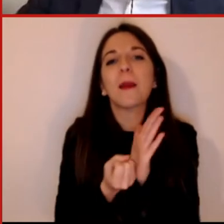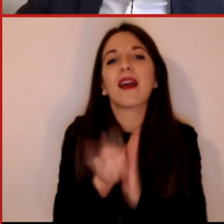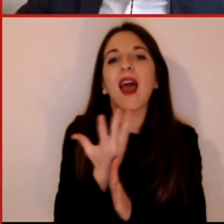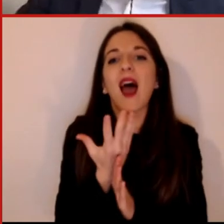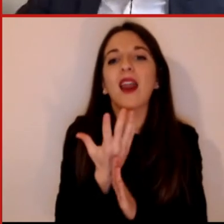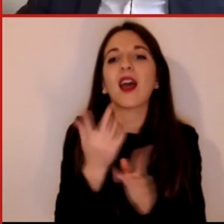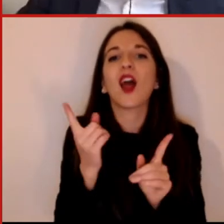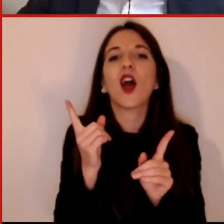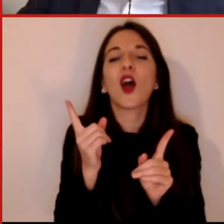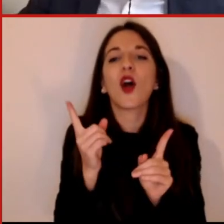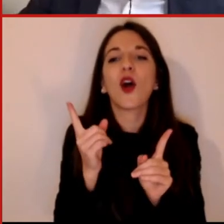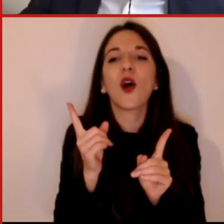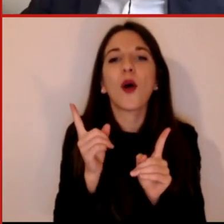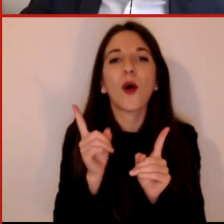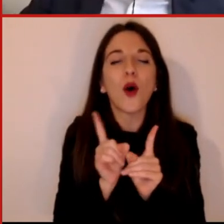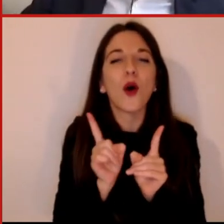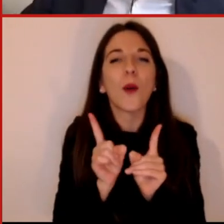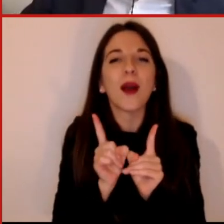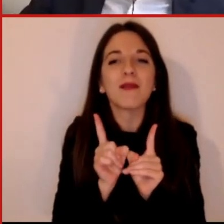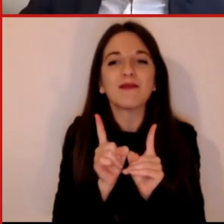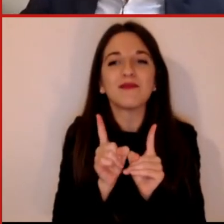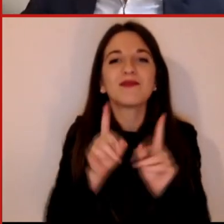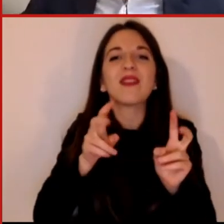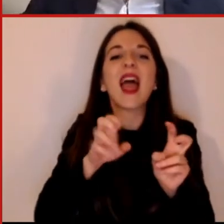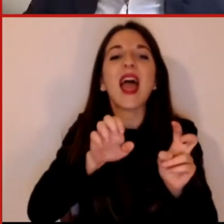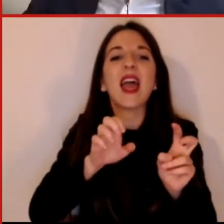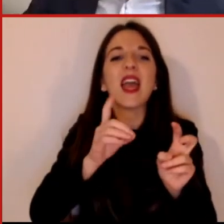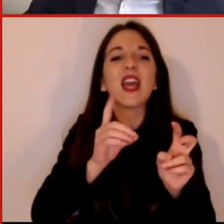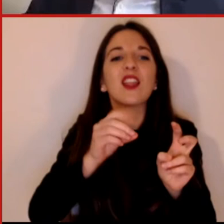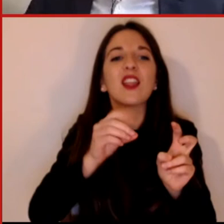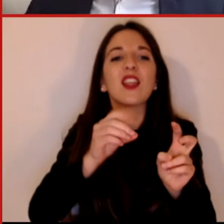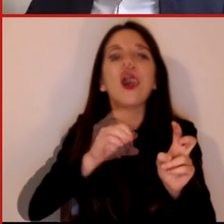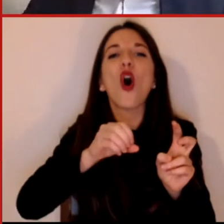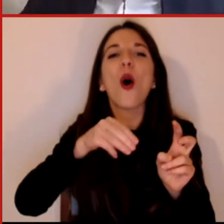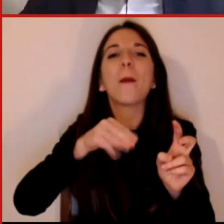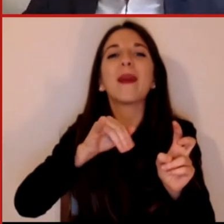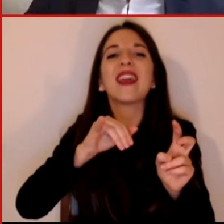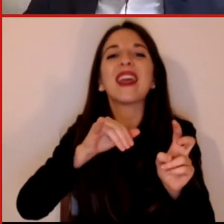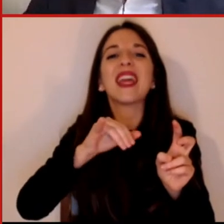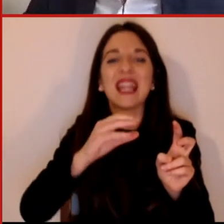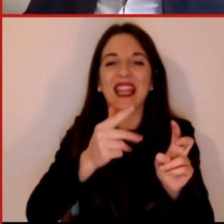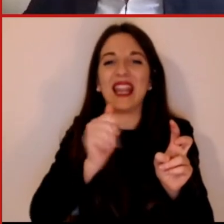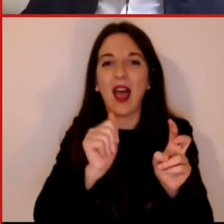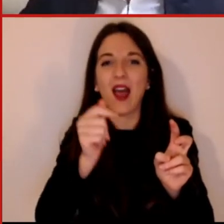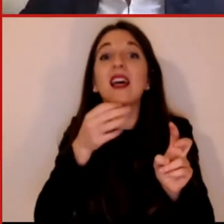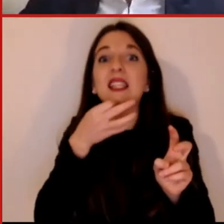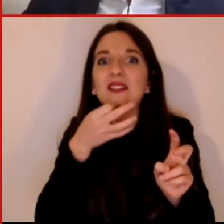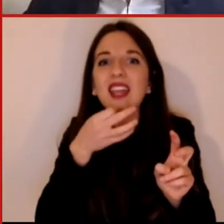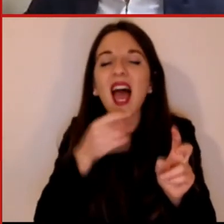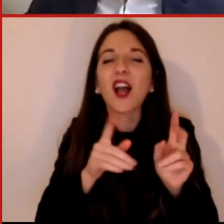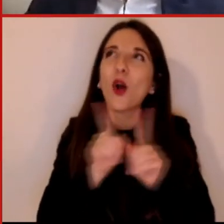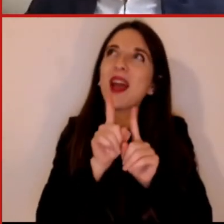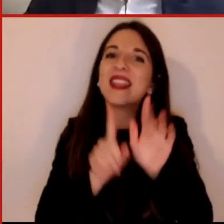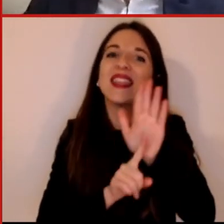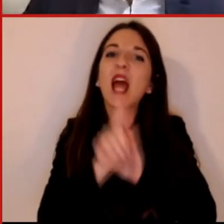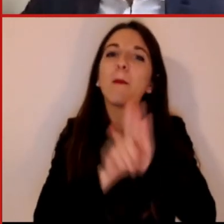dell'Università del Vermont un edonomite, cioè un permometro della felicità. Come funziona questa piattaforma? Una piattaforma che